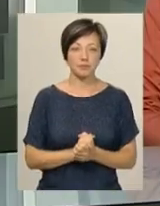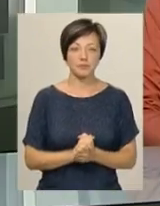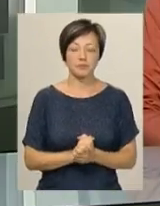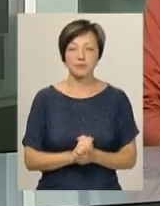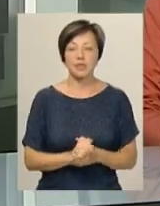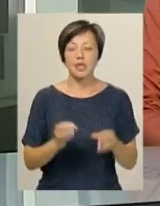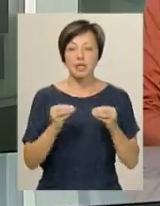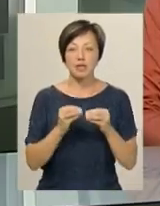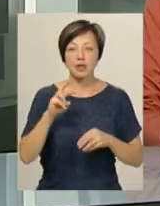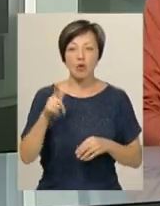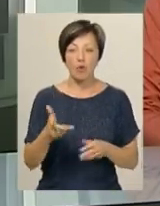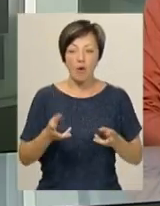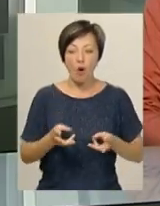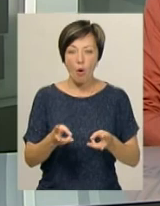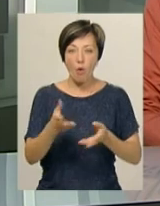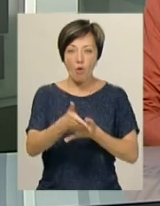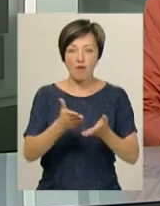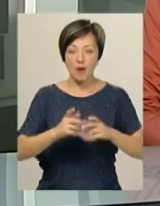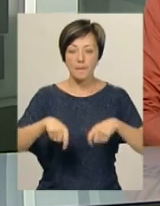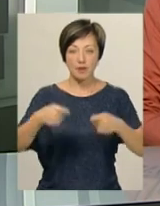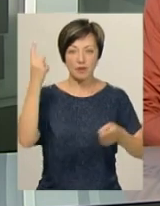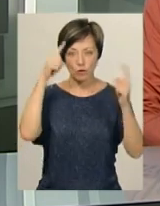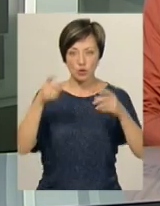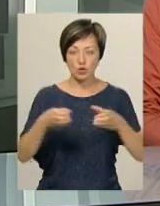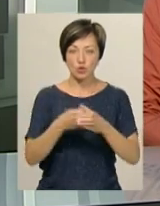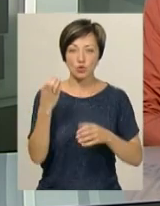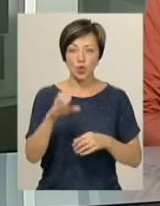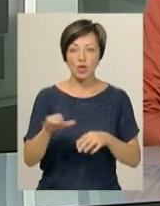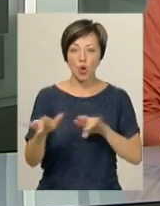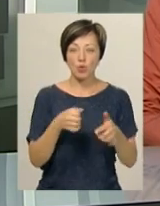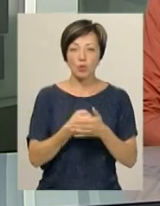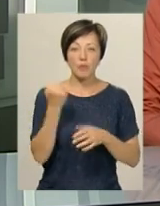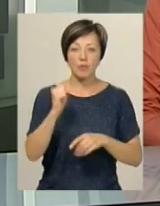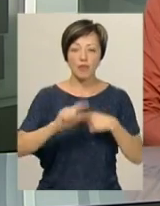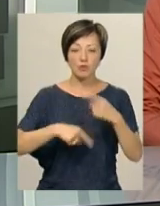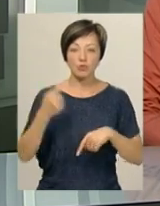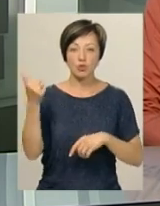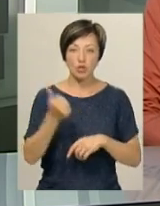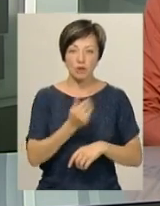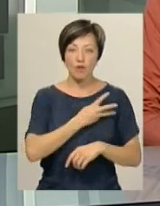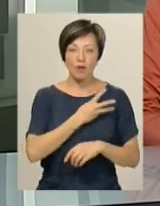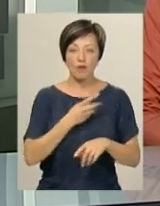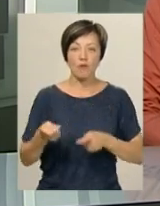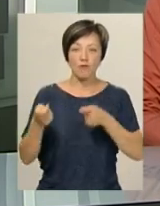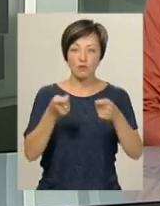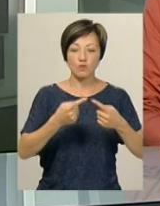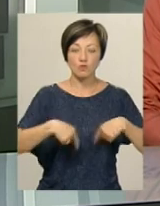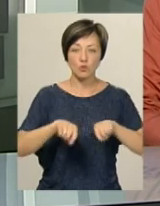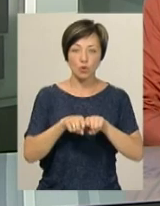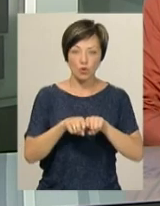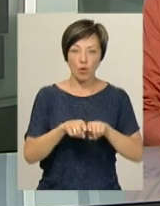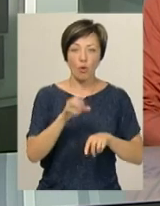10-килограмовий коровай передали творчій сотні рух до перемоги. Наступного тижня волонтери повезуть його у зону ООС.